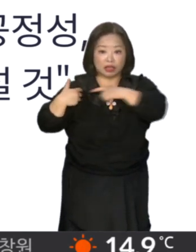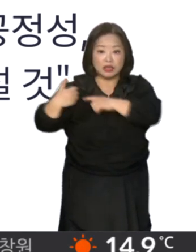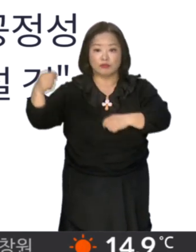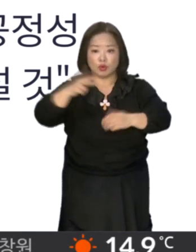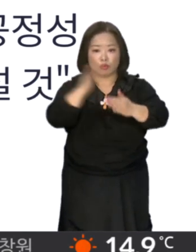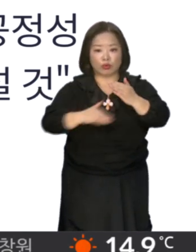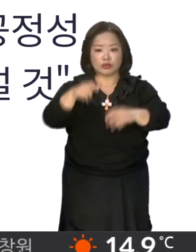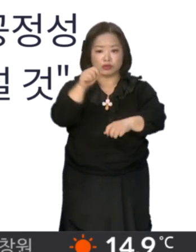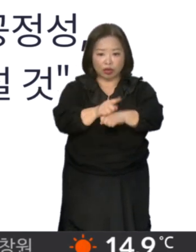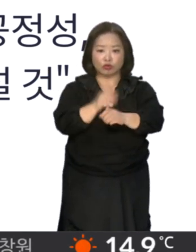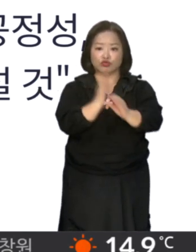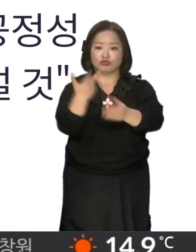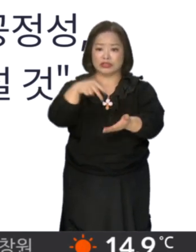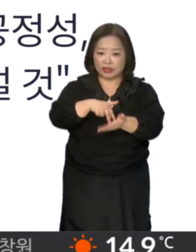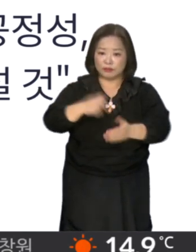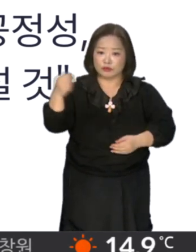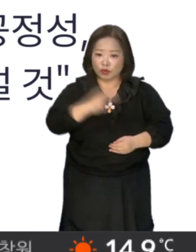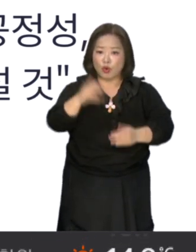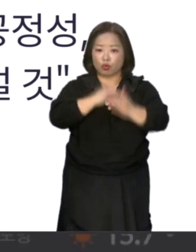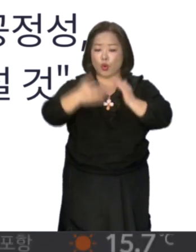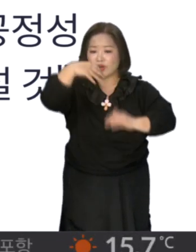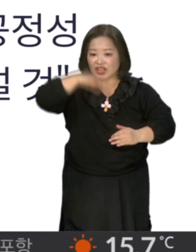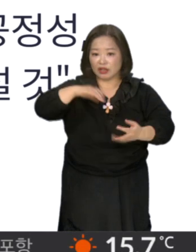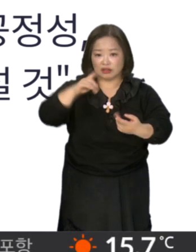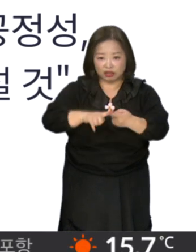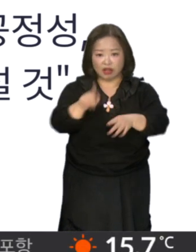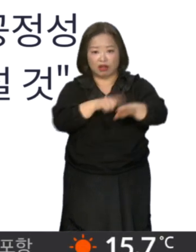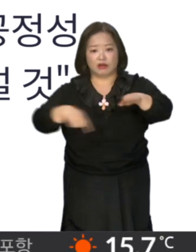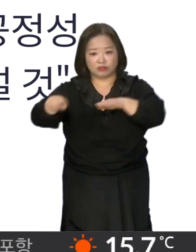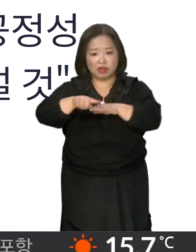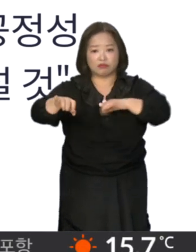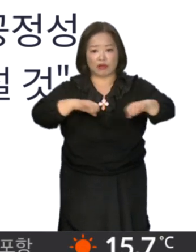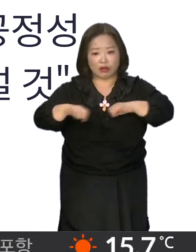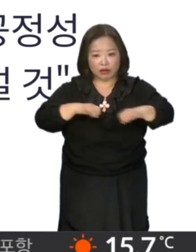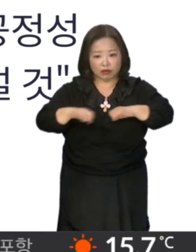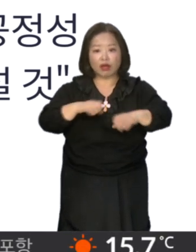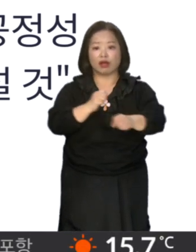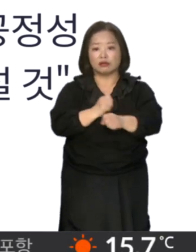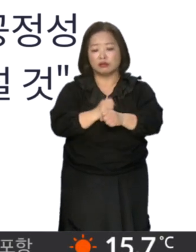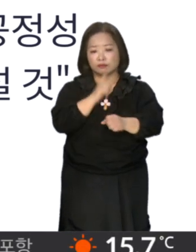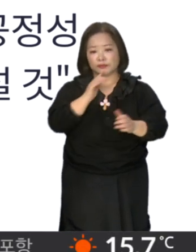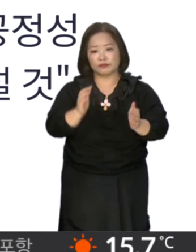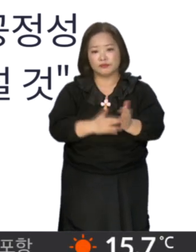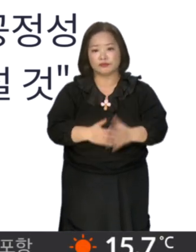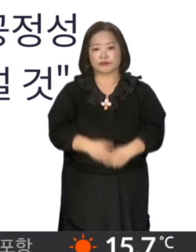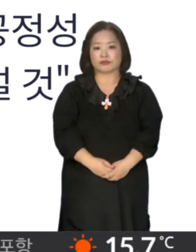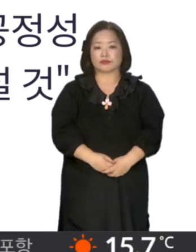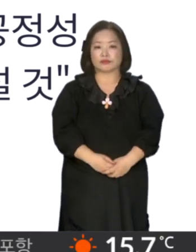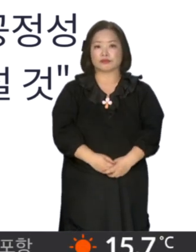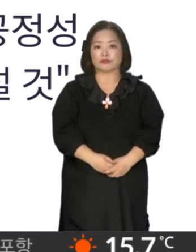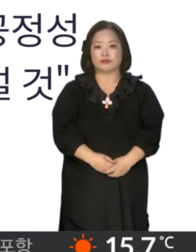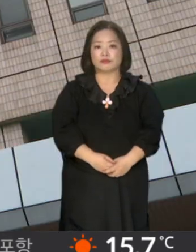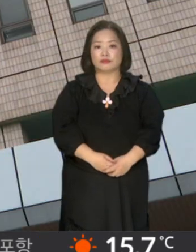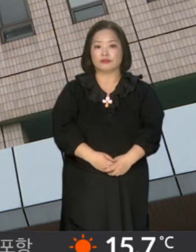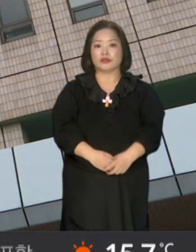공정성과 중립성, 공익성 실현에 앞장설 수 있도록 지원하겠다고 강조했습니다.